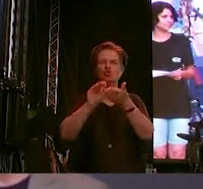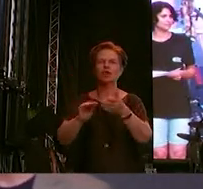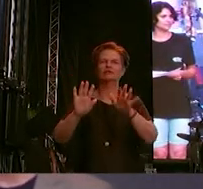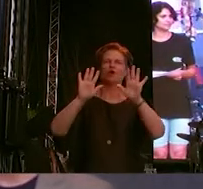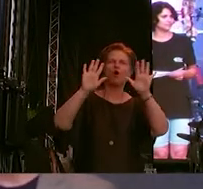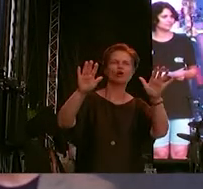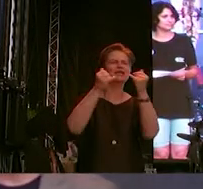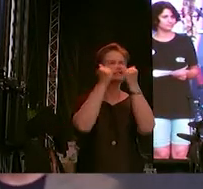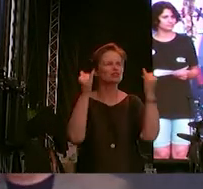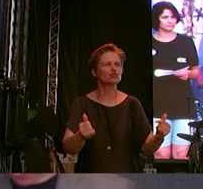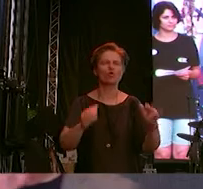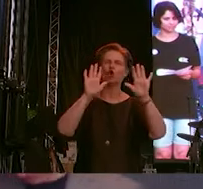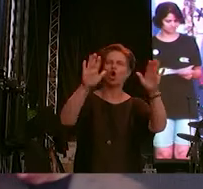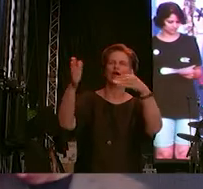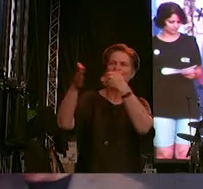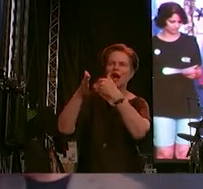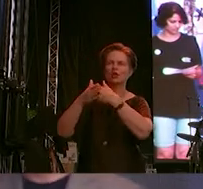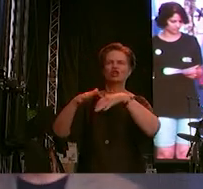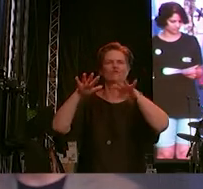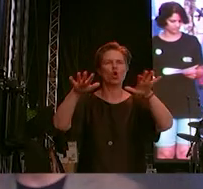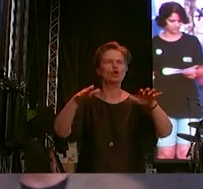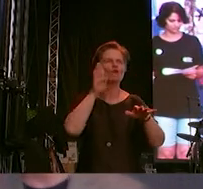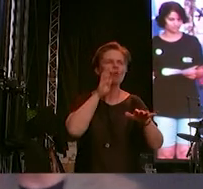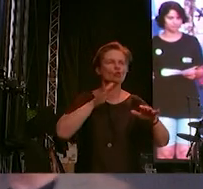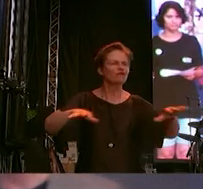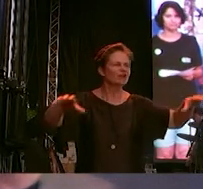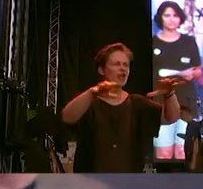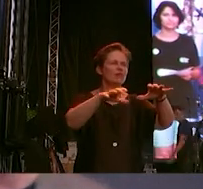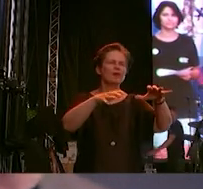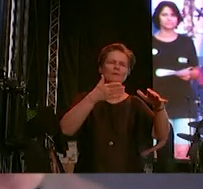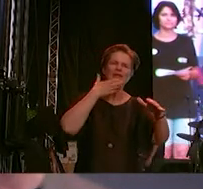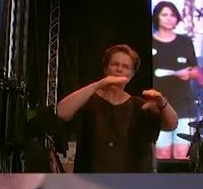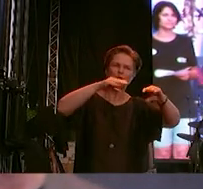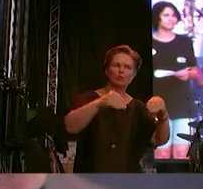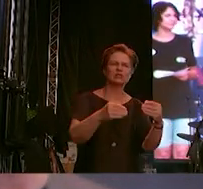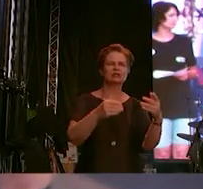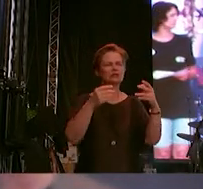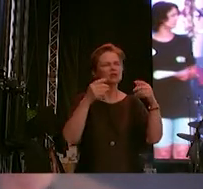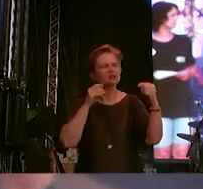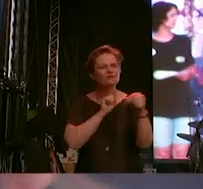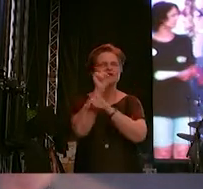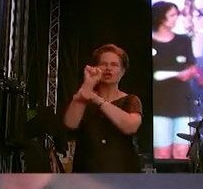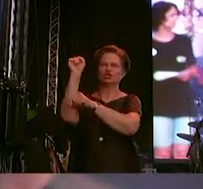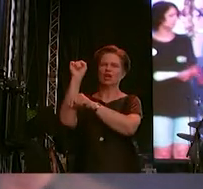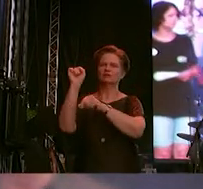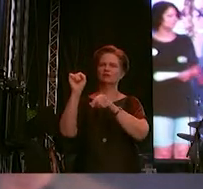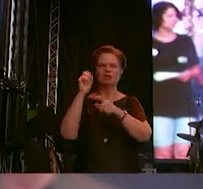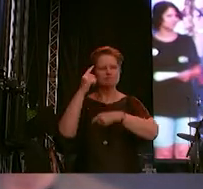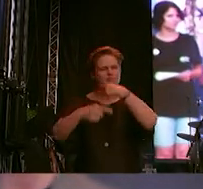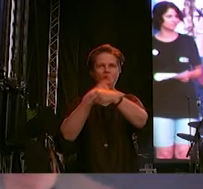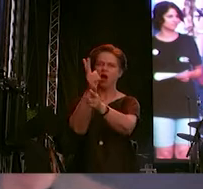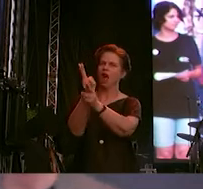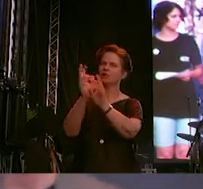Nachbarschaften und Viertel auszuschöpfen und diese als widerständige, nachhaltige, offene Räume zu